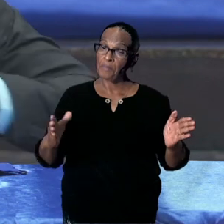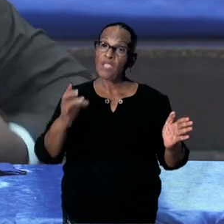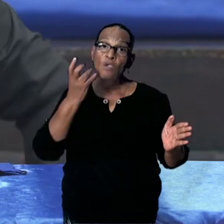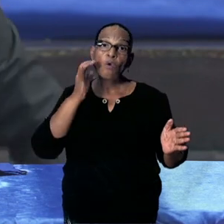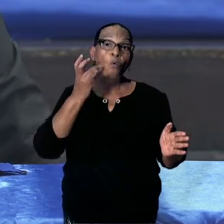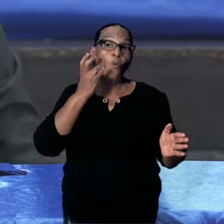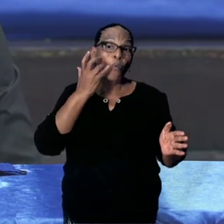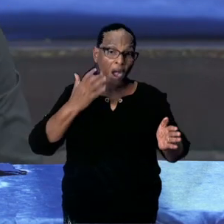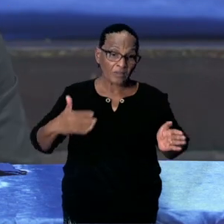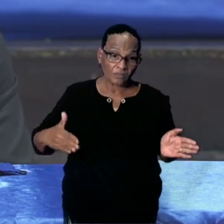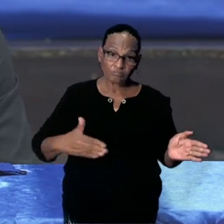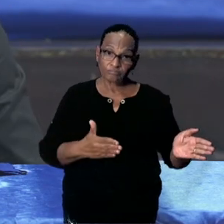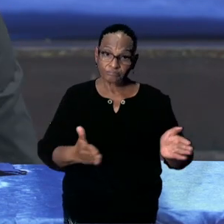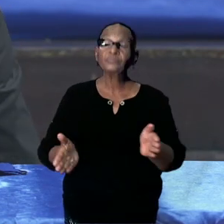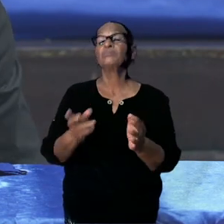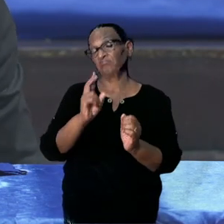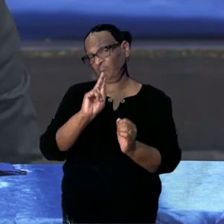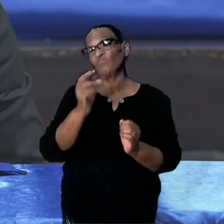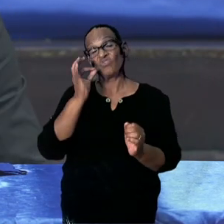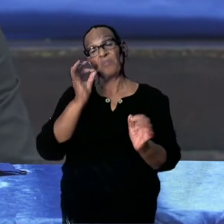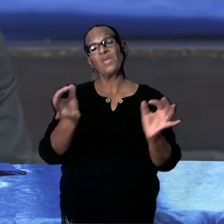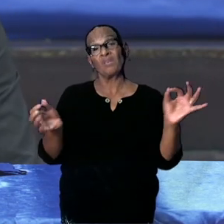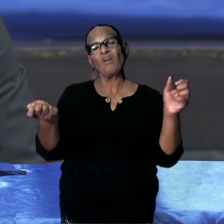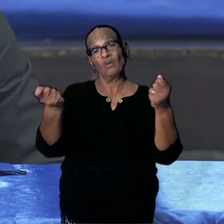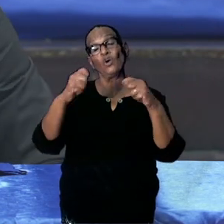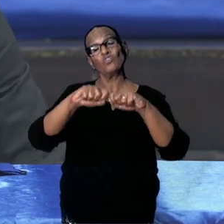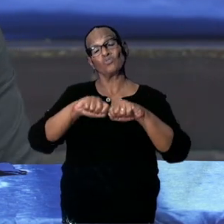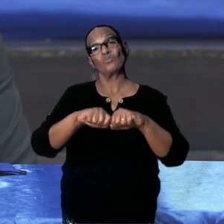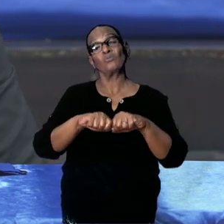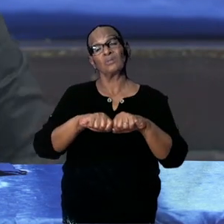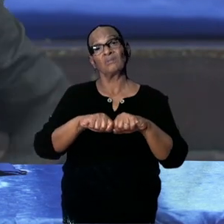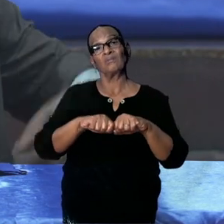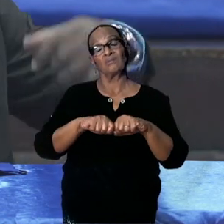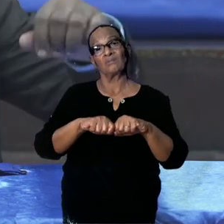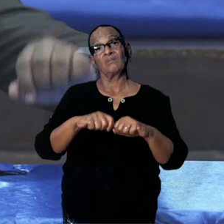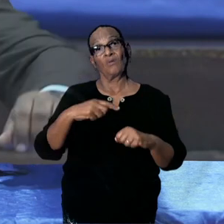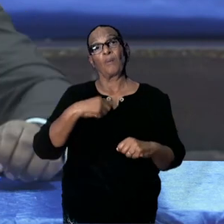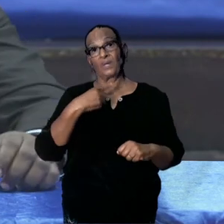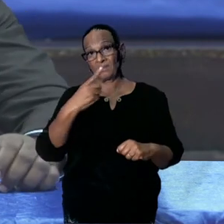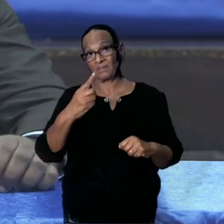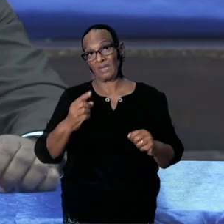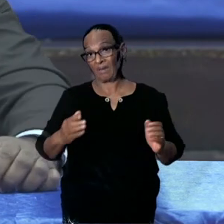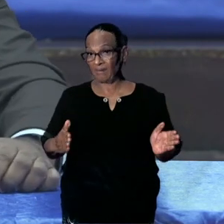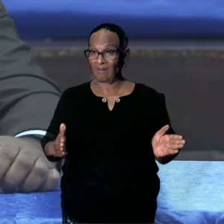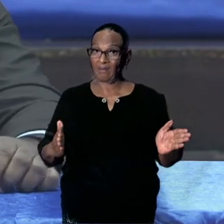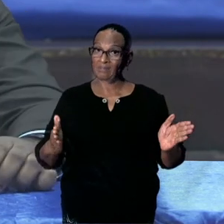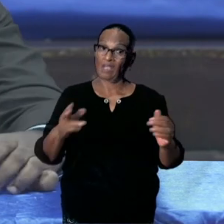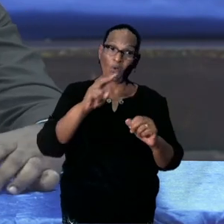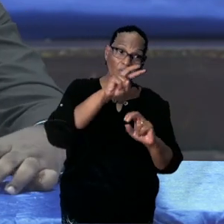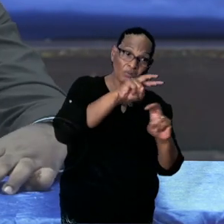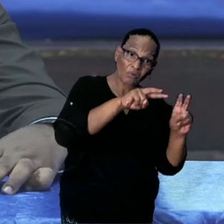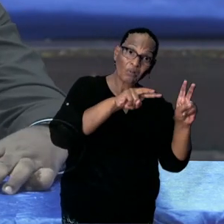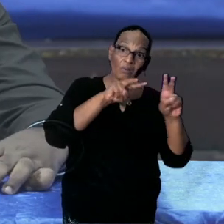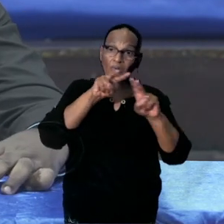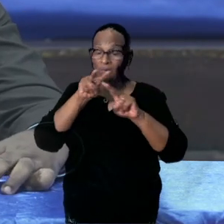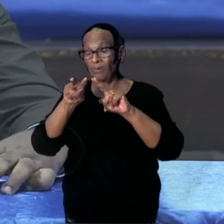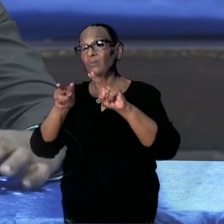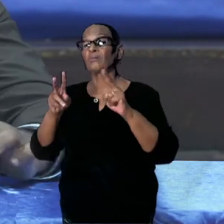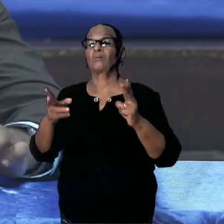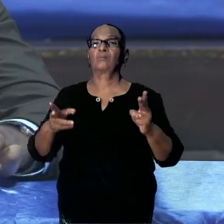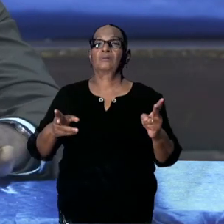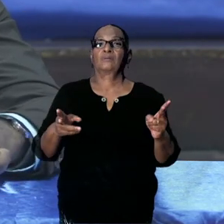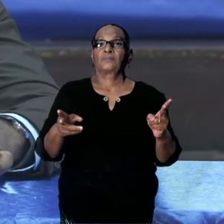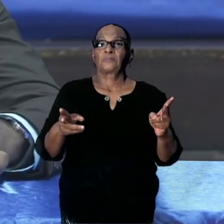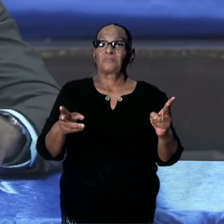We hebben ook aangegeven dat voor wat de grensgetrollen betreft, dat we